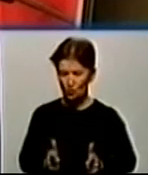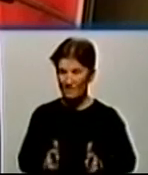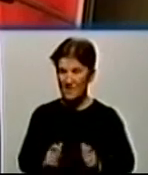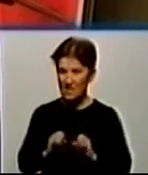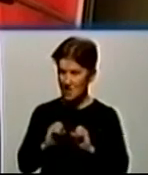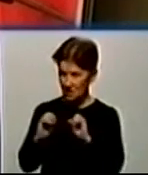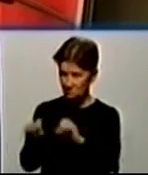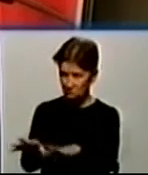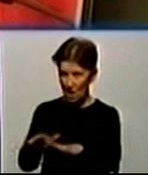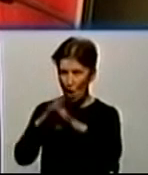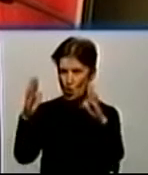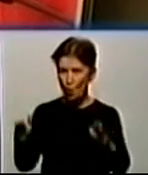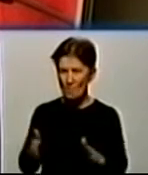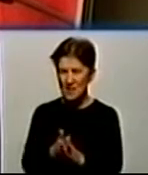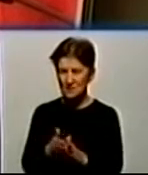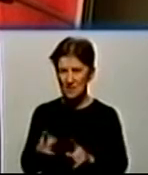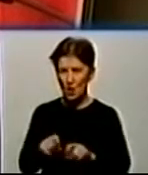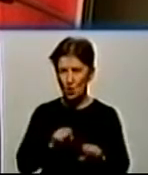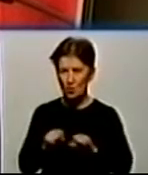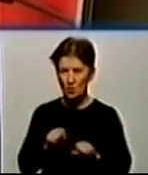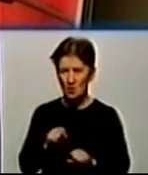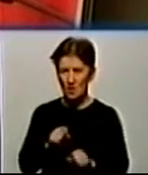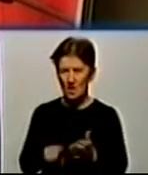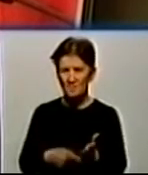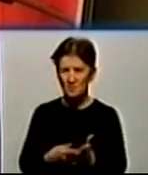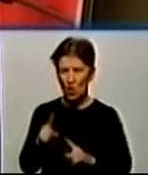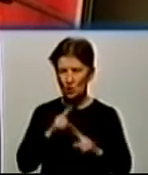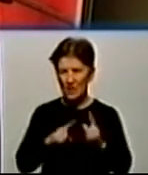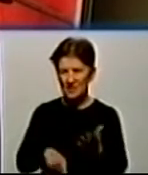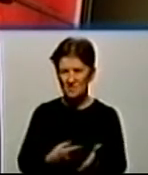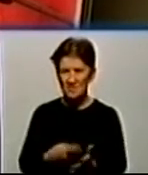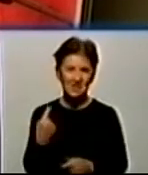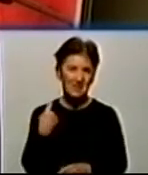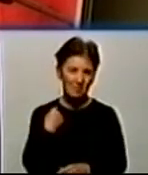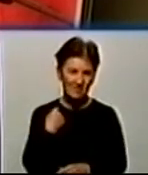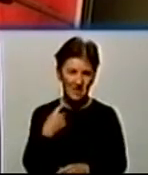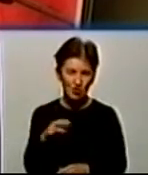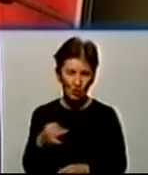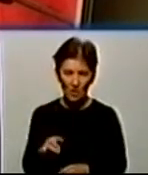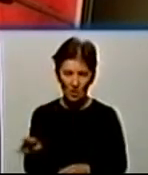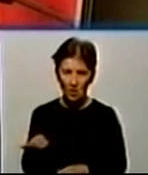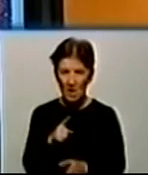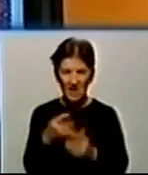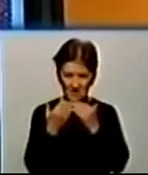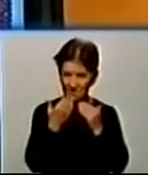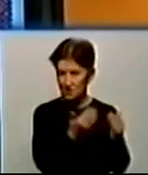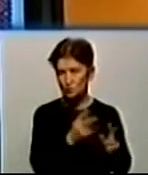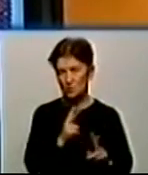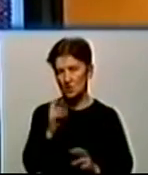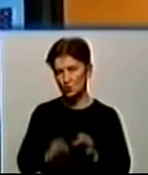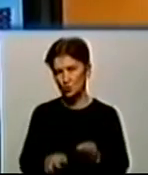цілісний майновий комплекс управління комунальної власності міської ради міста Кропивницького, звернутися до суду.